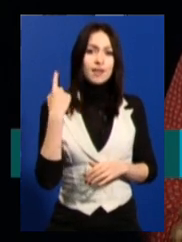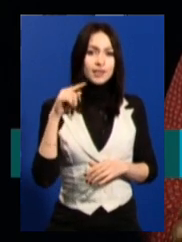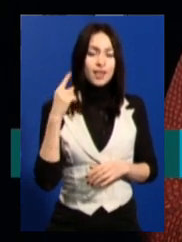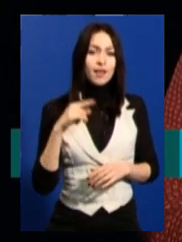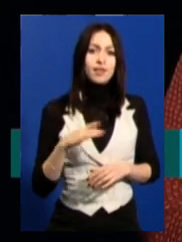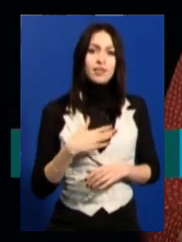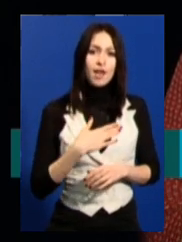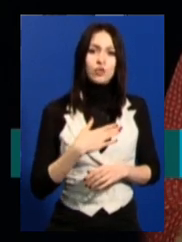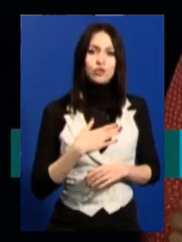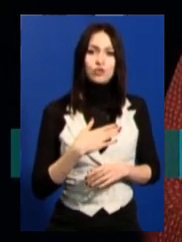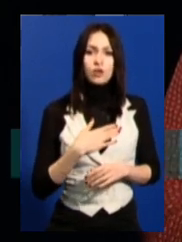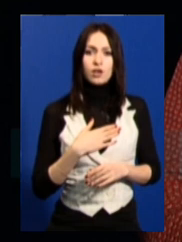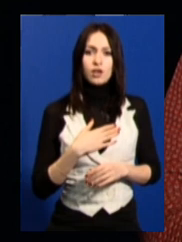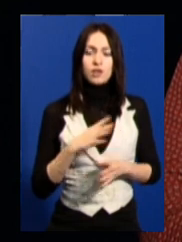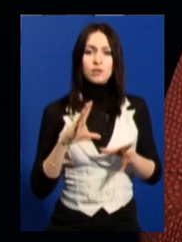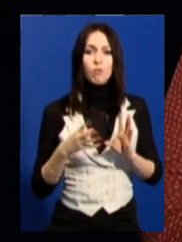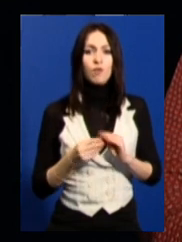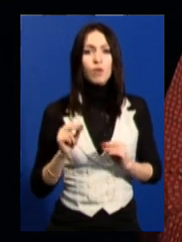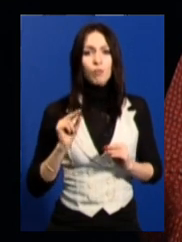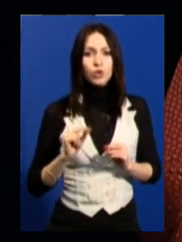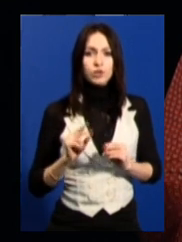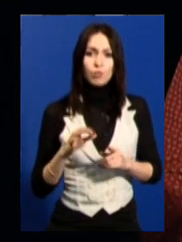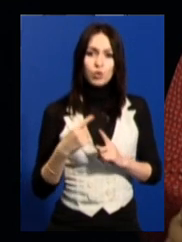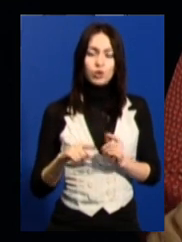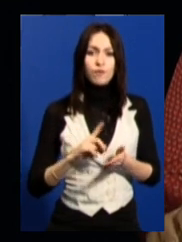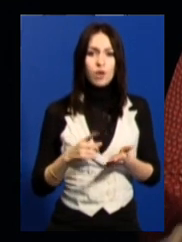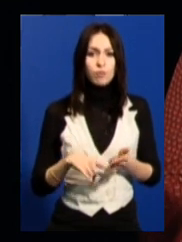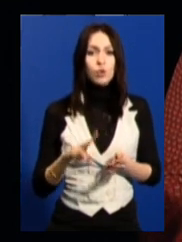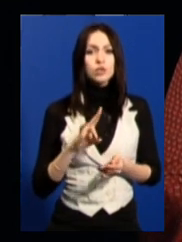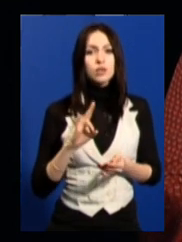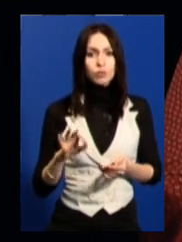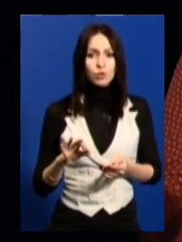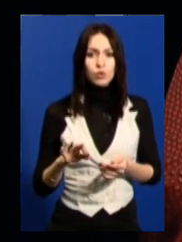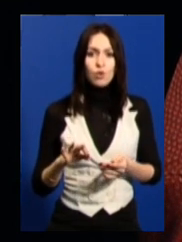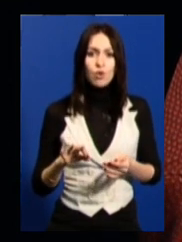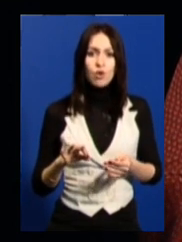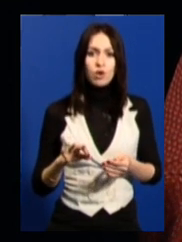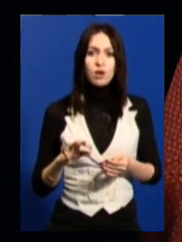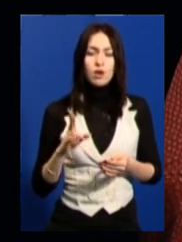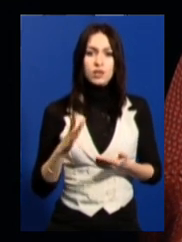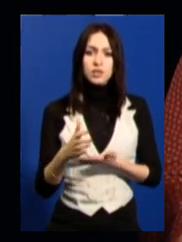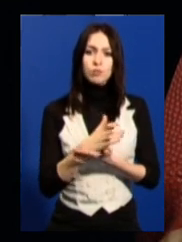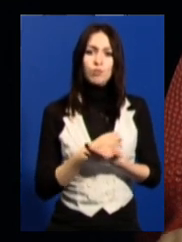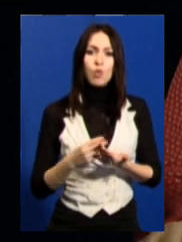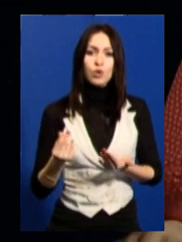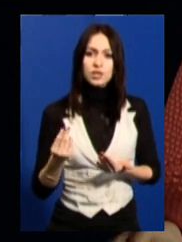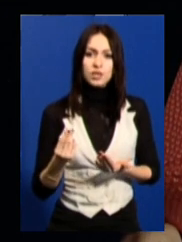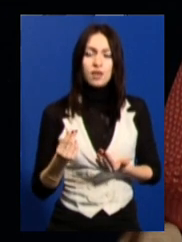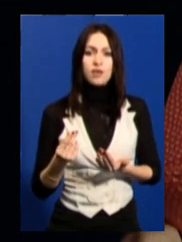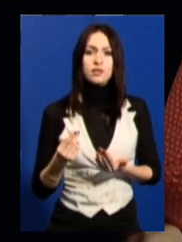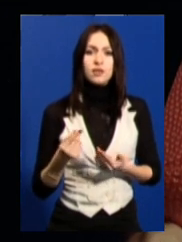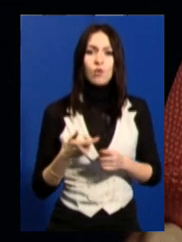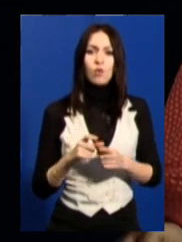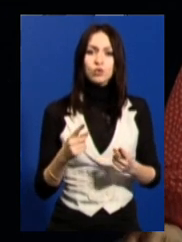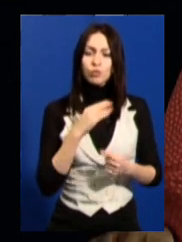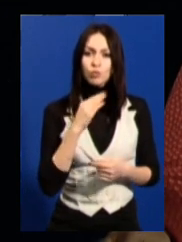співробітництво по іншим питанням, але збір поспільно коштував. Дуже багато зв